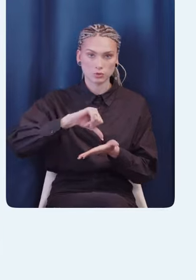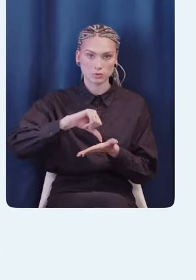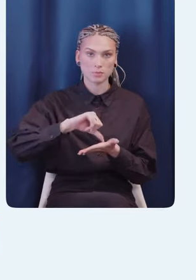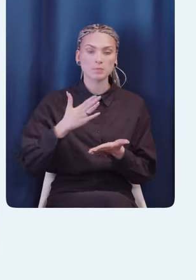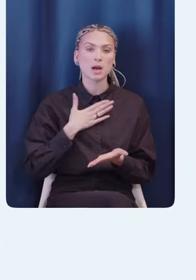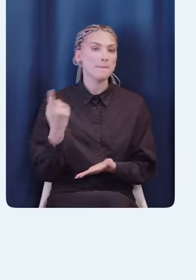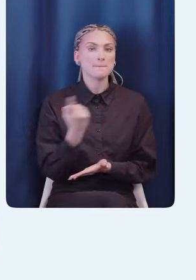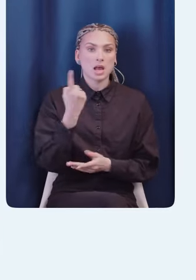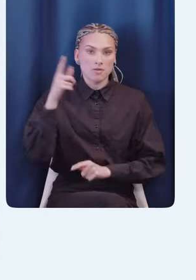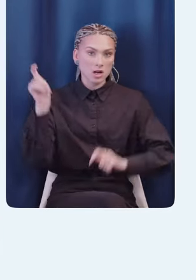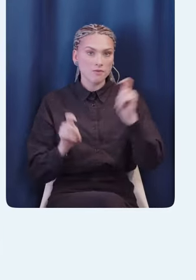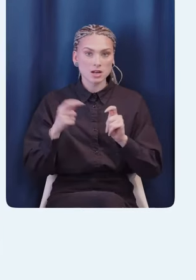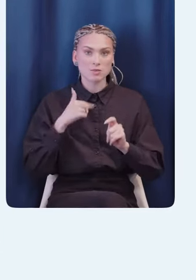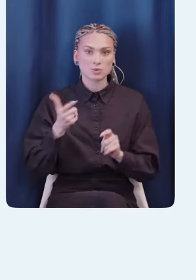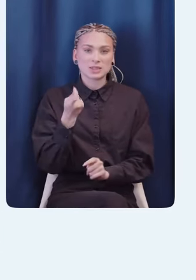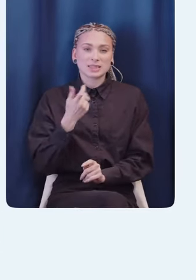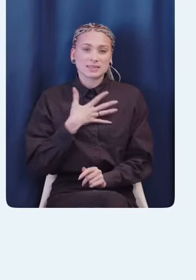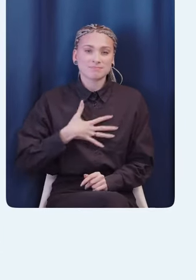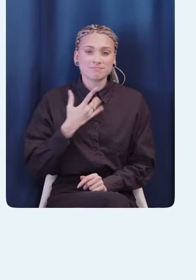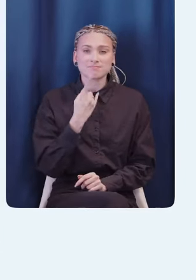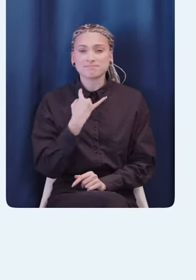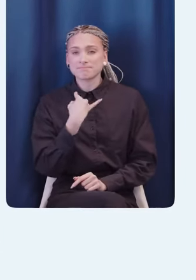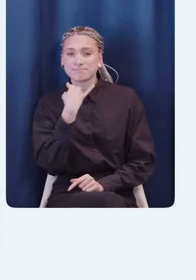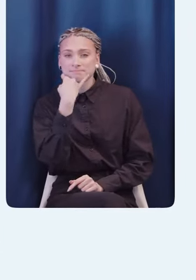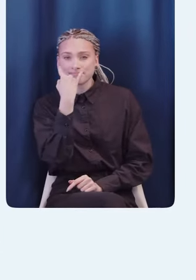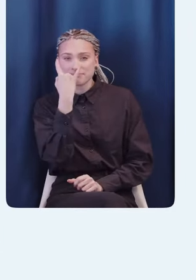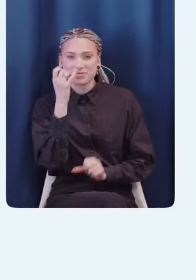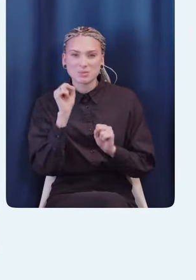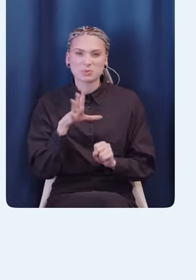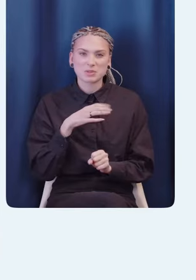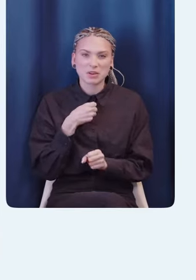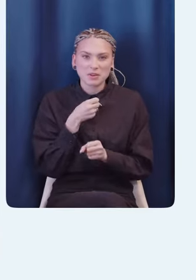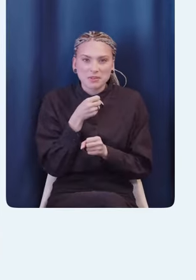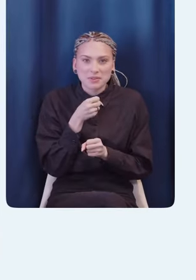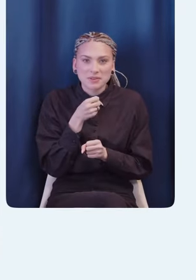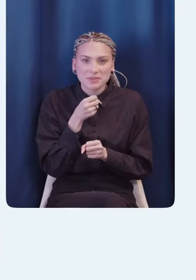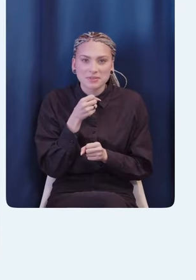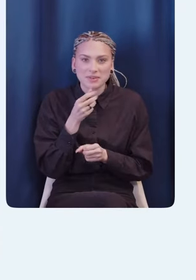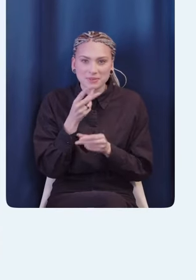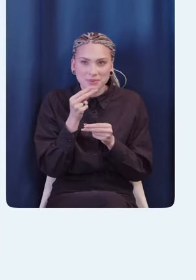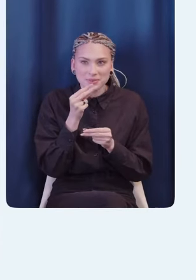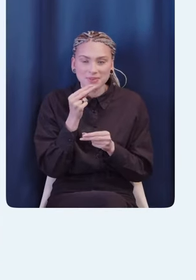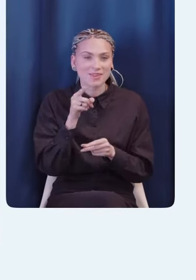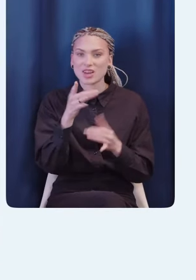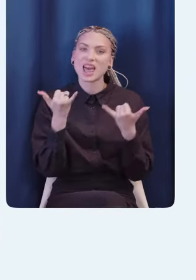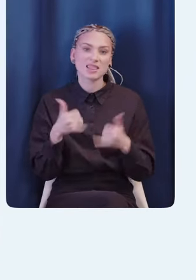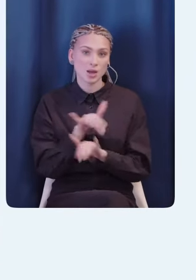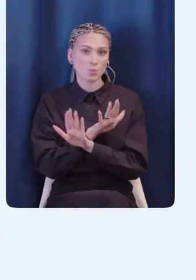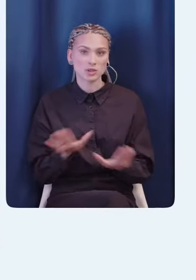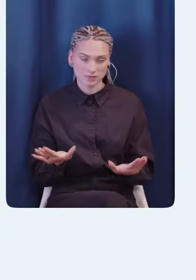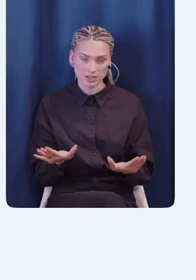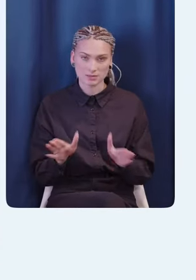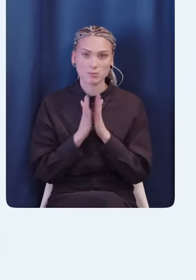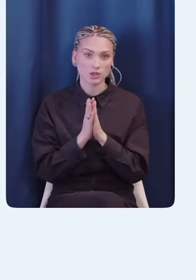Это моя первая конференция. Я буду нервничать, буду краснеть. Возможно, буду даже фыркать в микрофон, вот так делать. Поэтому вы не удивляйтесь, пожалуйста.